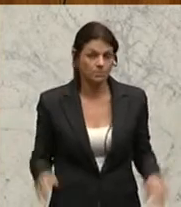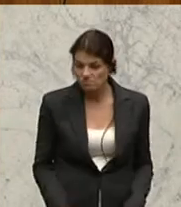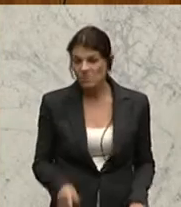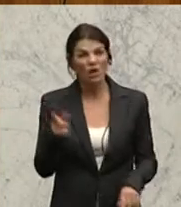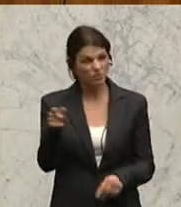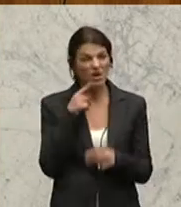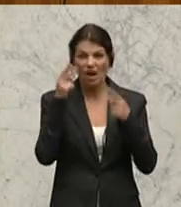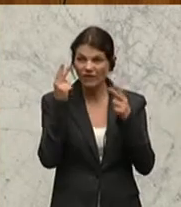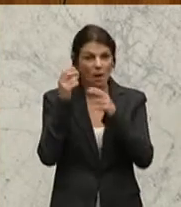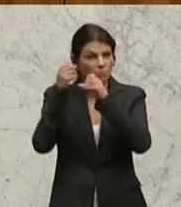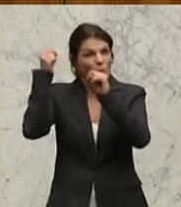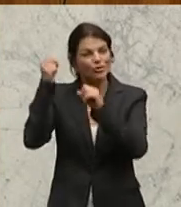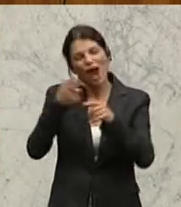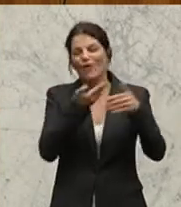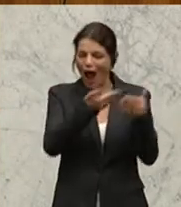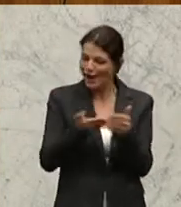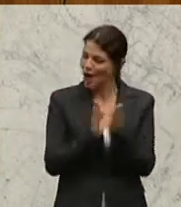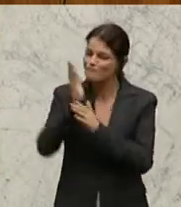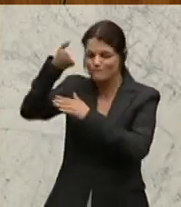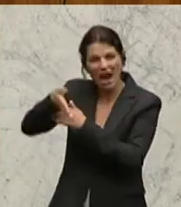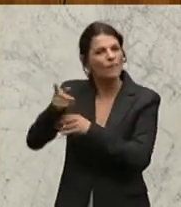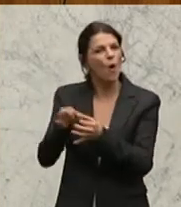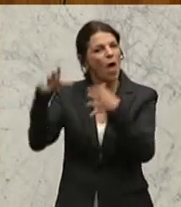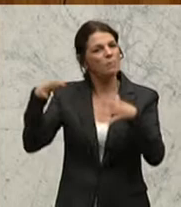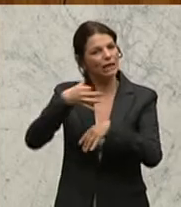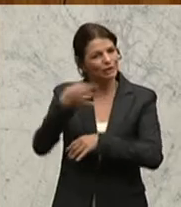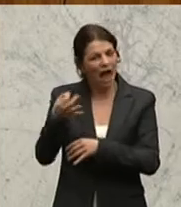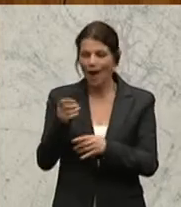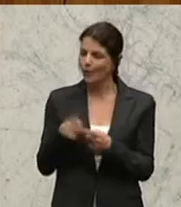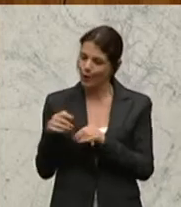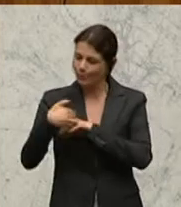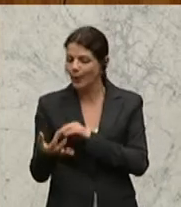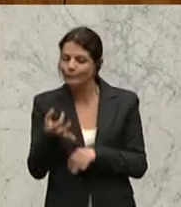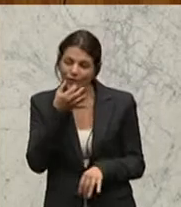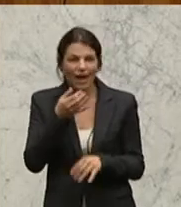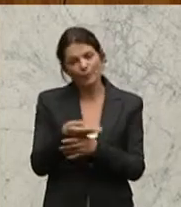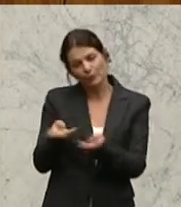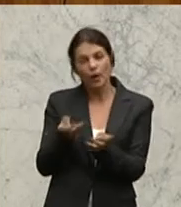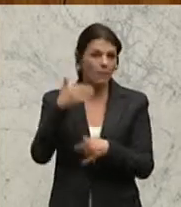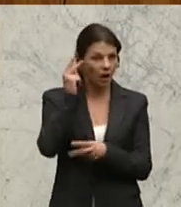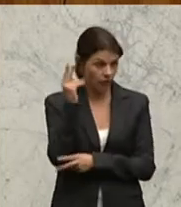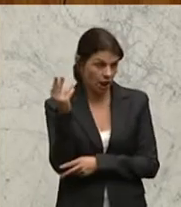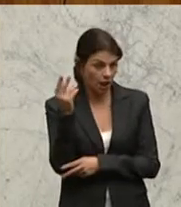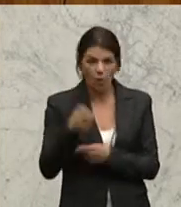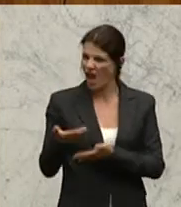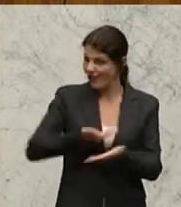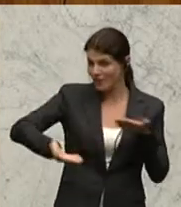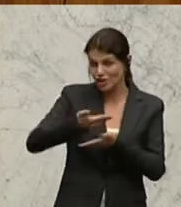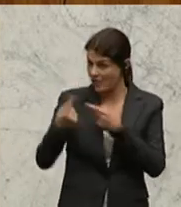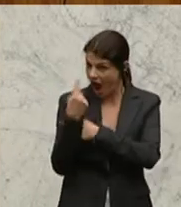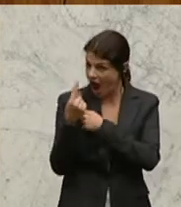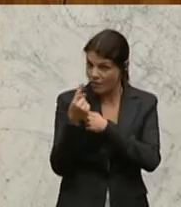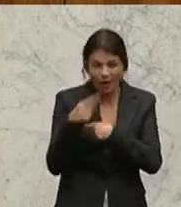beim US-Botschafter zum Unabhängigkeitstag und die angebotenen Brötchen und Buffets offenbar wichtiger, um die wirtschaftlichen Aufträge, die Sie dadurch